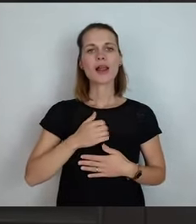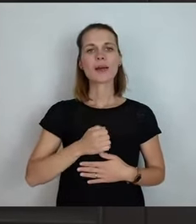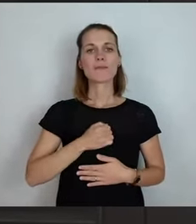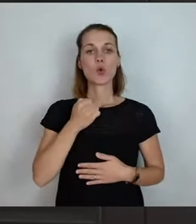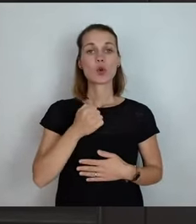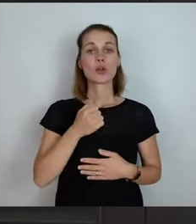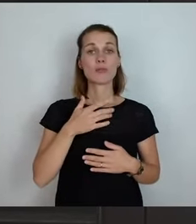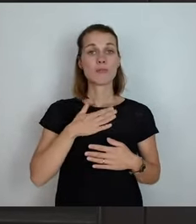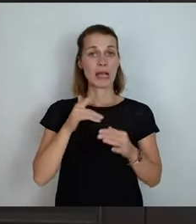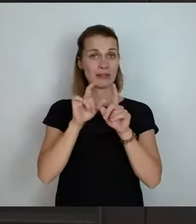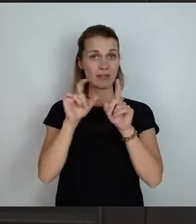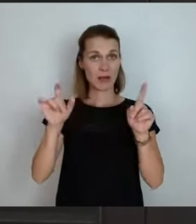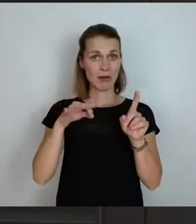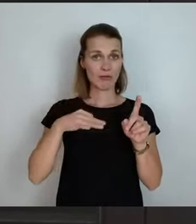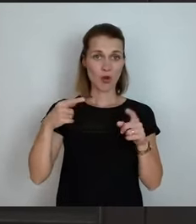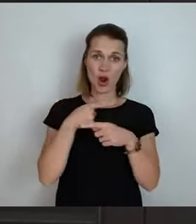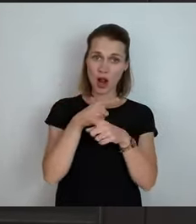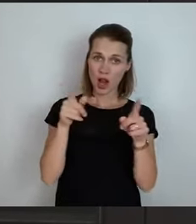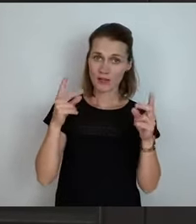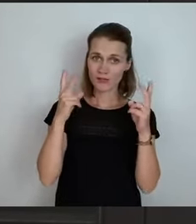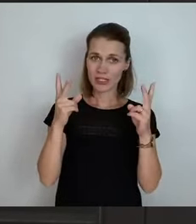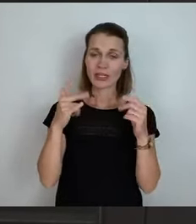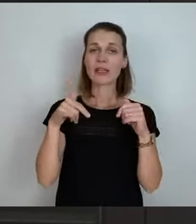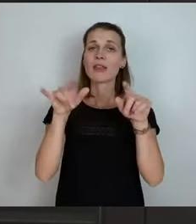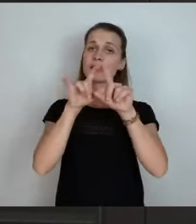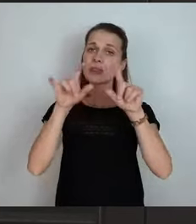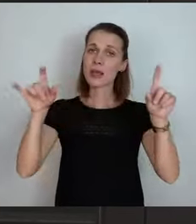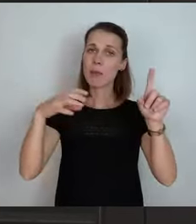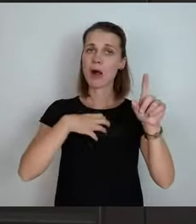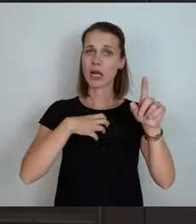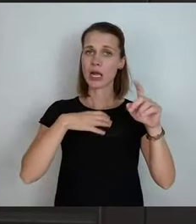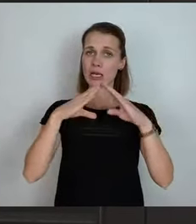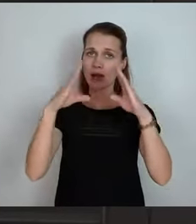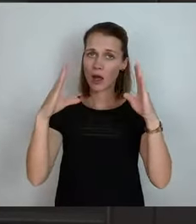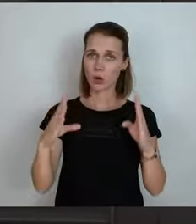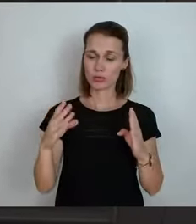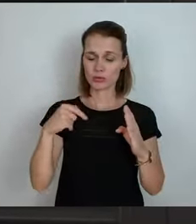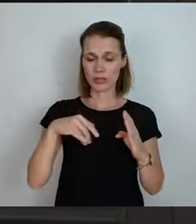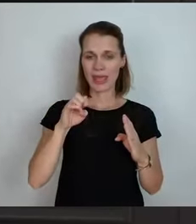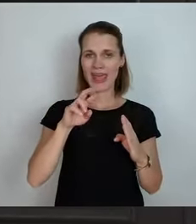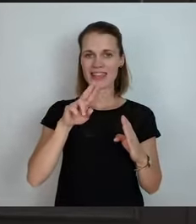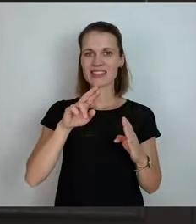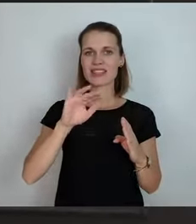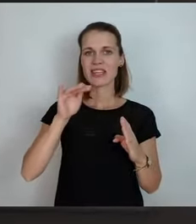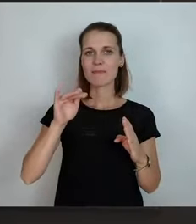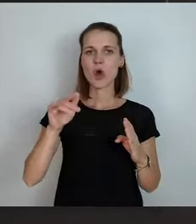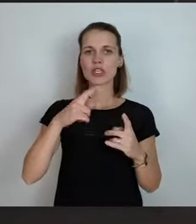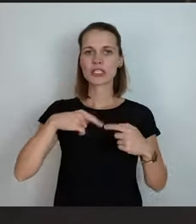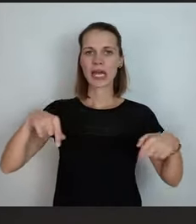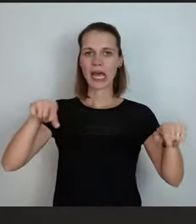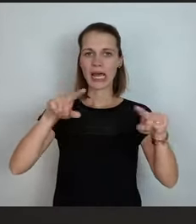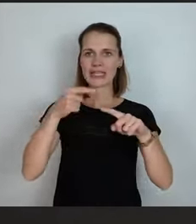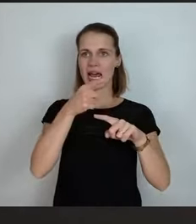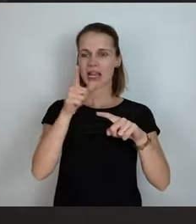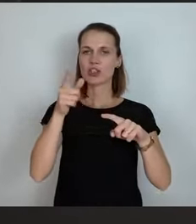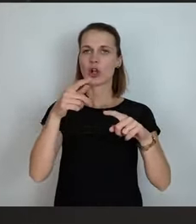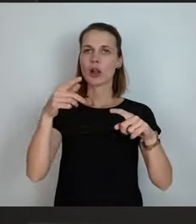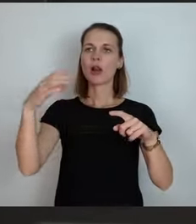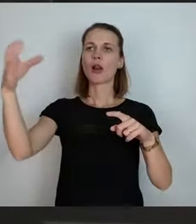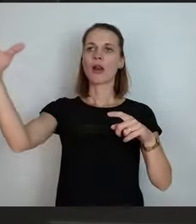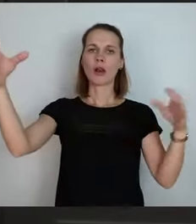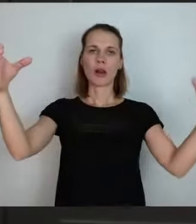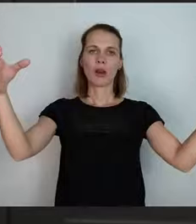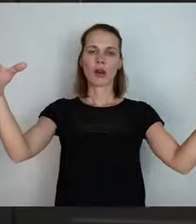Es geht um Kliniken. Die Kliniken im Erzgebirgskreis werden fusioniert. Das ist bestimmt